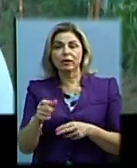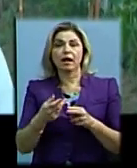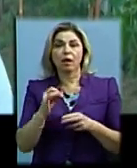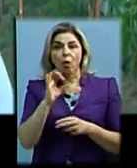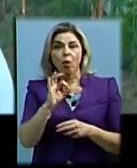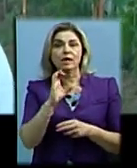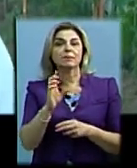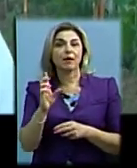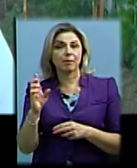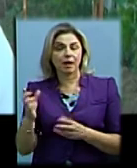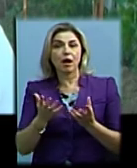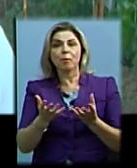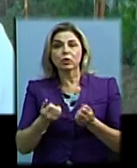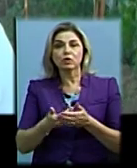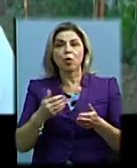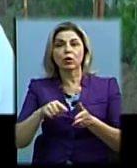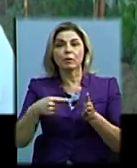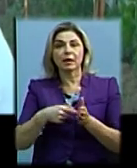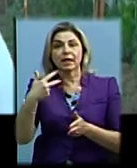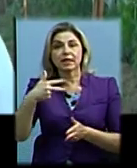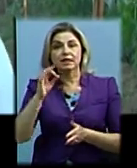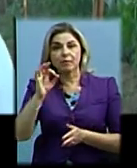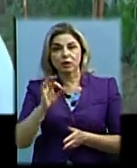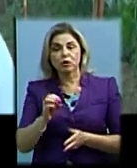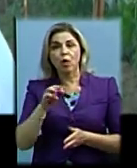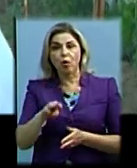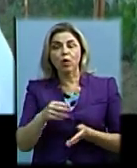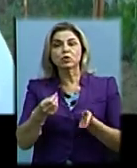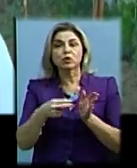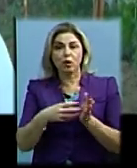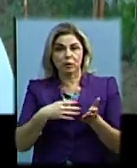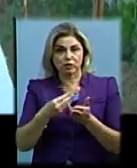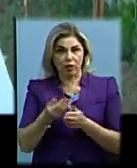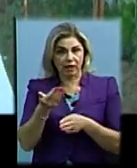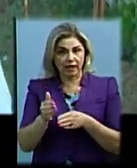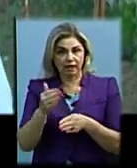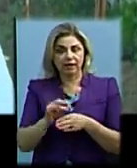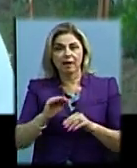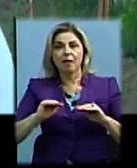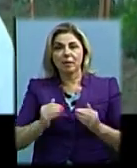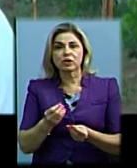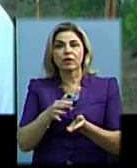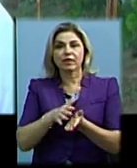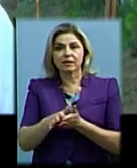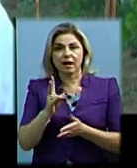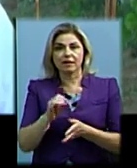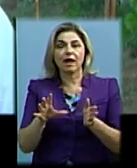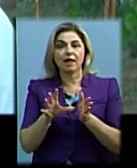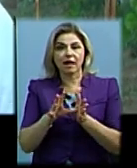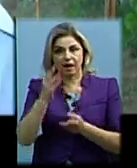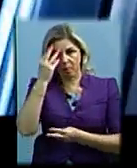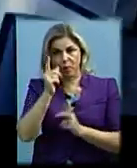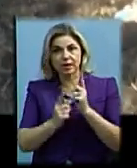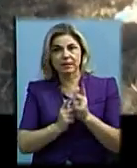ОСББ, отримали від міста 30% від вартості свого кредиту. Тим самим зменшило свої витрати на енергомодернізацію.